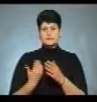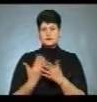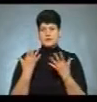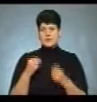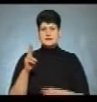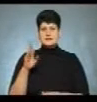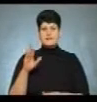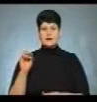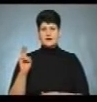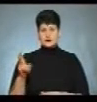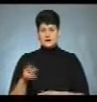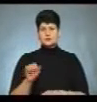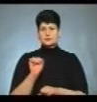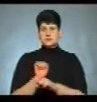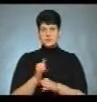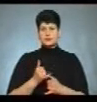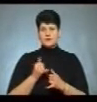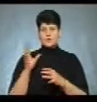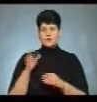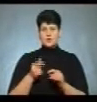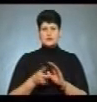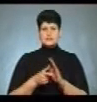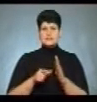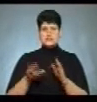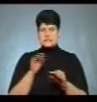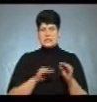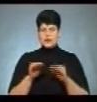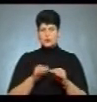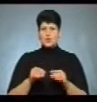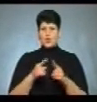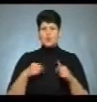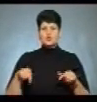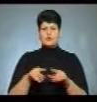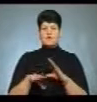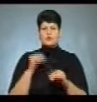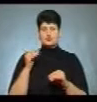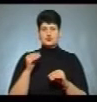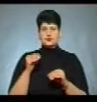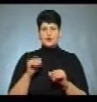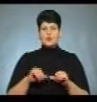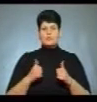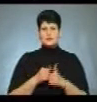достроково припинила повноваження усього складу Окружної виборчої комісії номер 163.